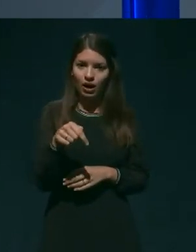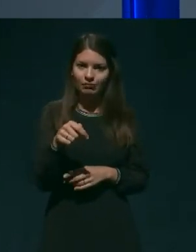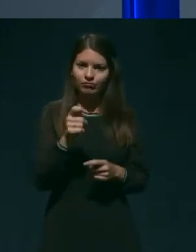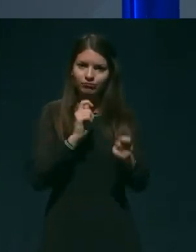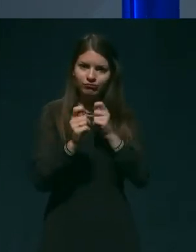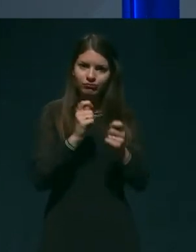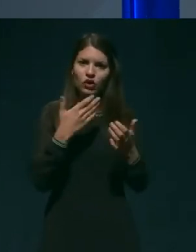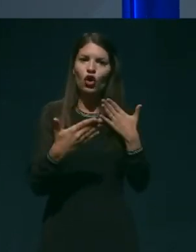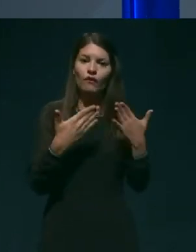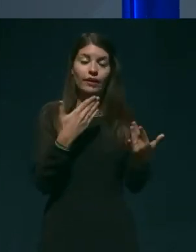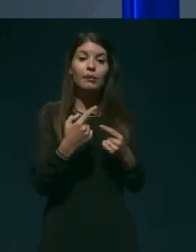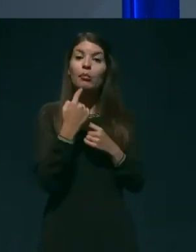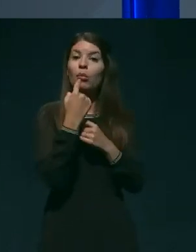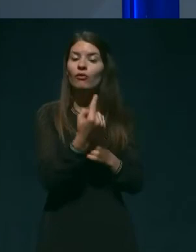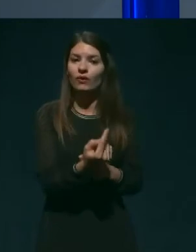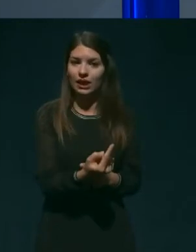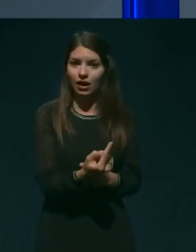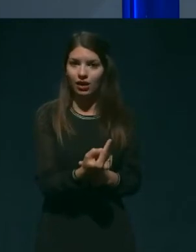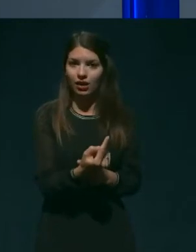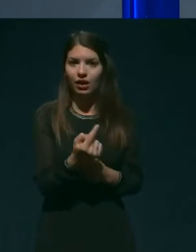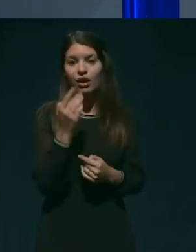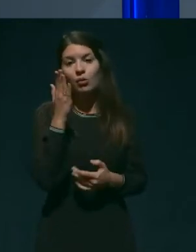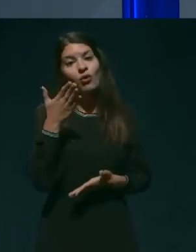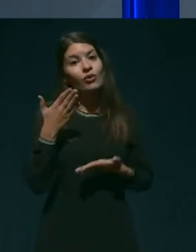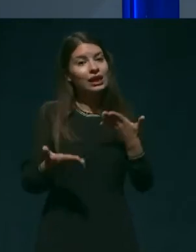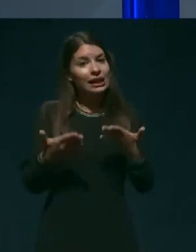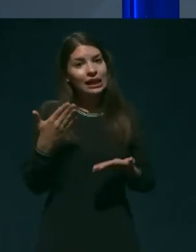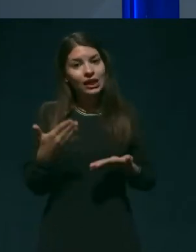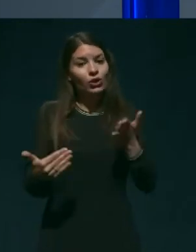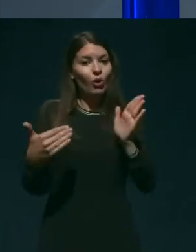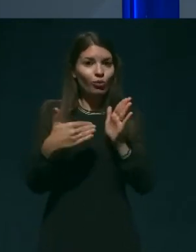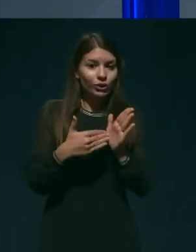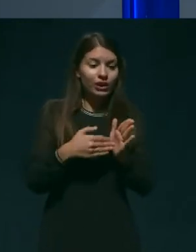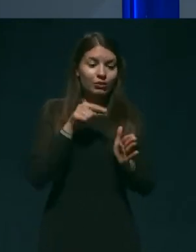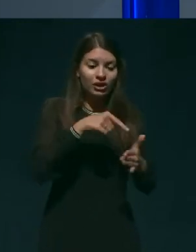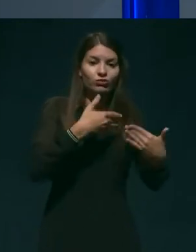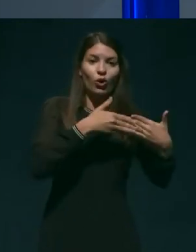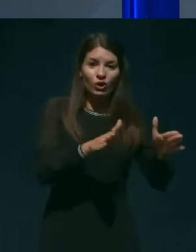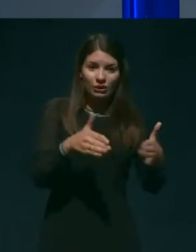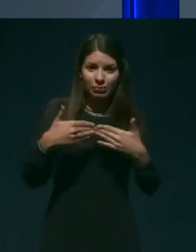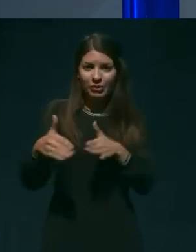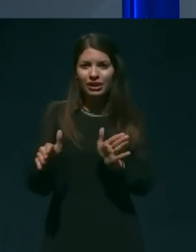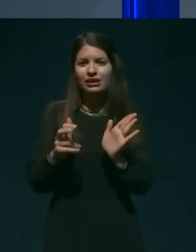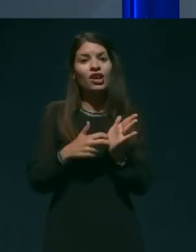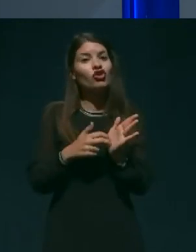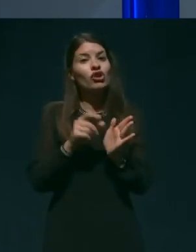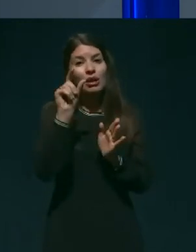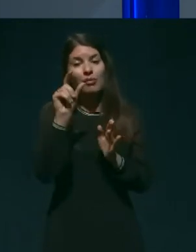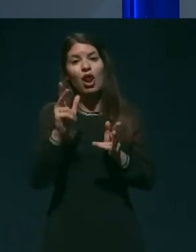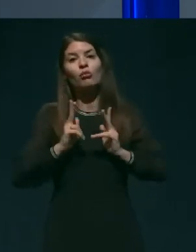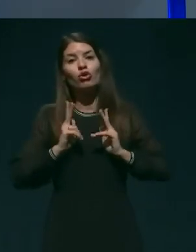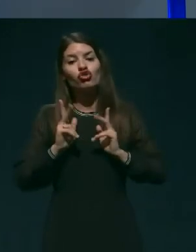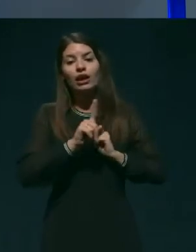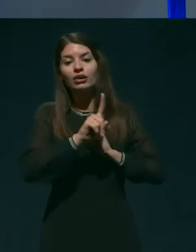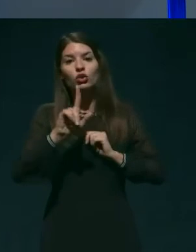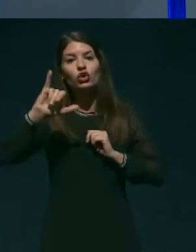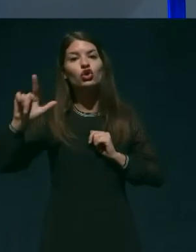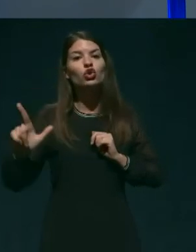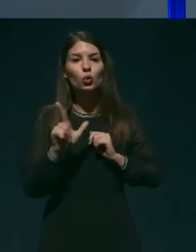povedano, da bo verjetno treba na njihovo odprtje počakati še do julija.